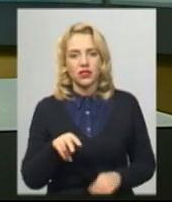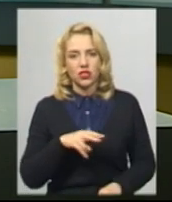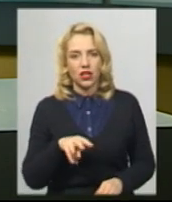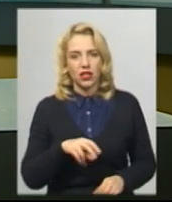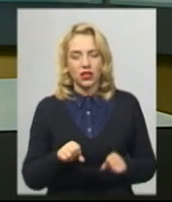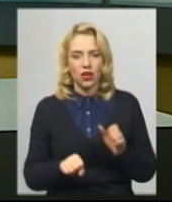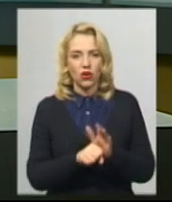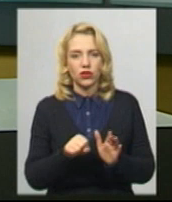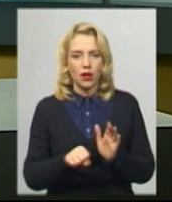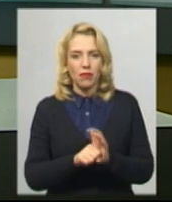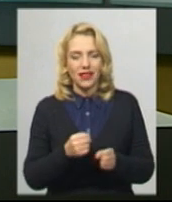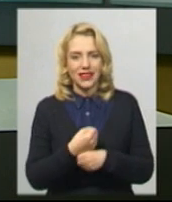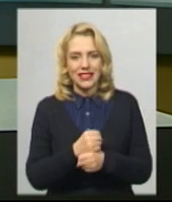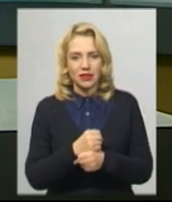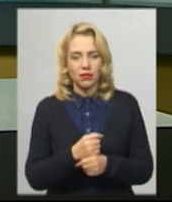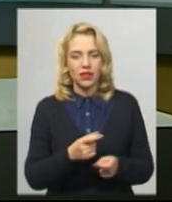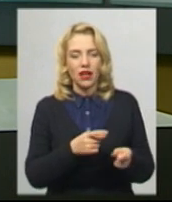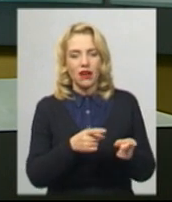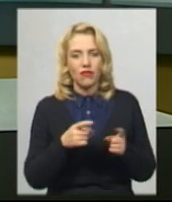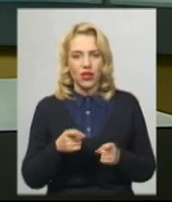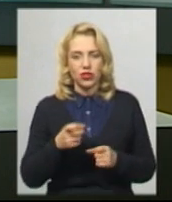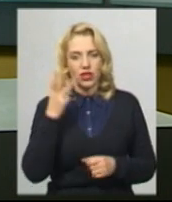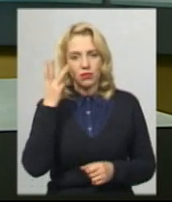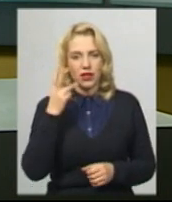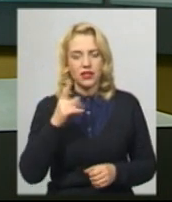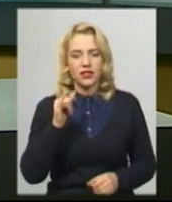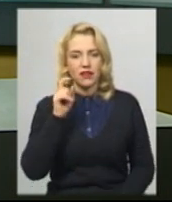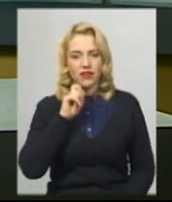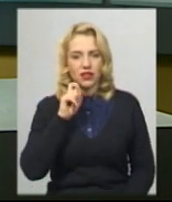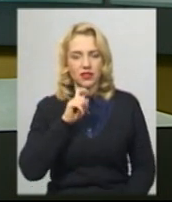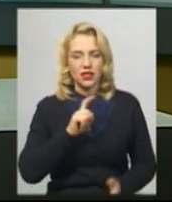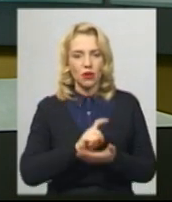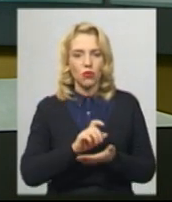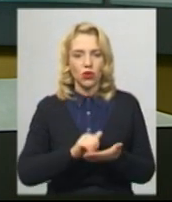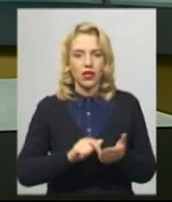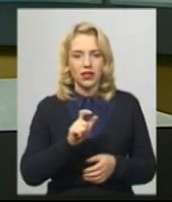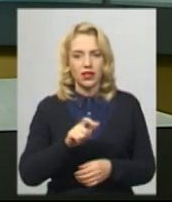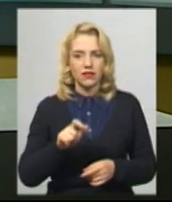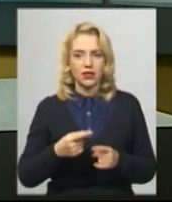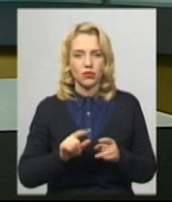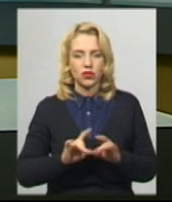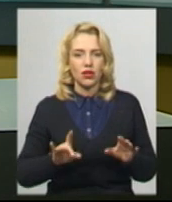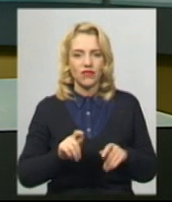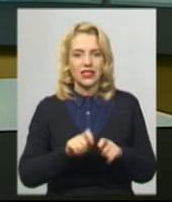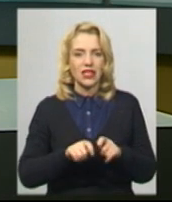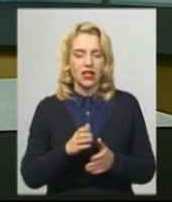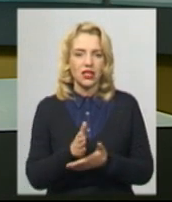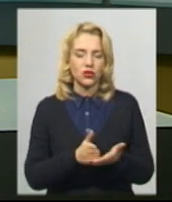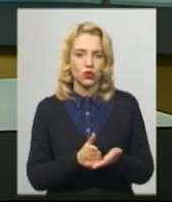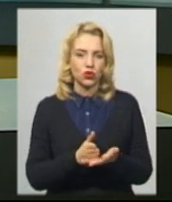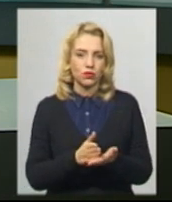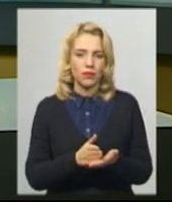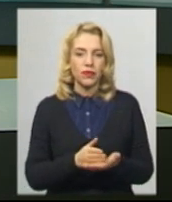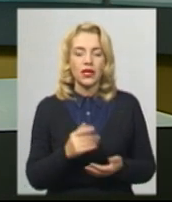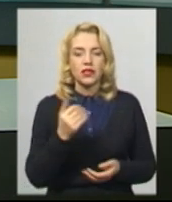спирту вилучили хмельницькі та вінницькі податківці. Про це повідомила інспектор сектору комунікації фіскальної служби області Тетяна Банашко.